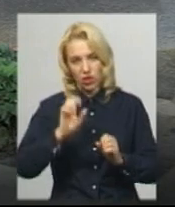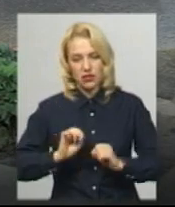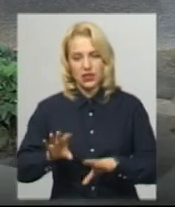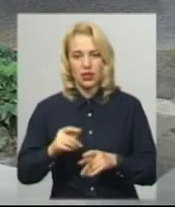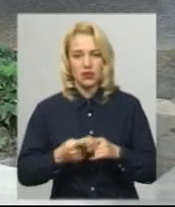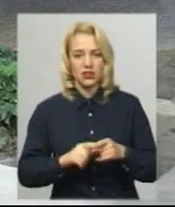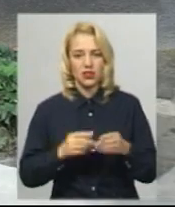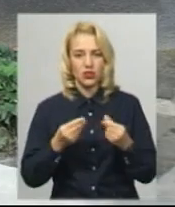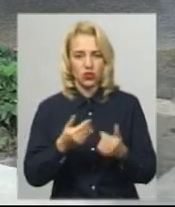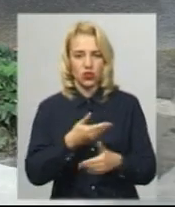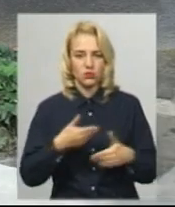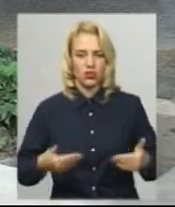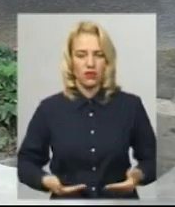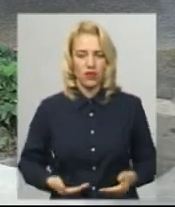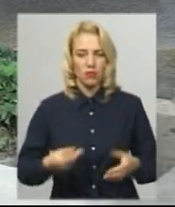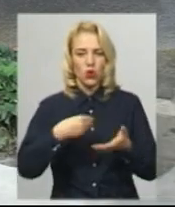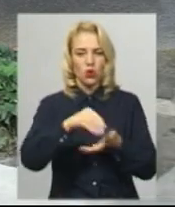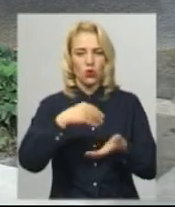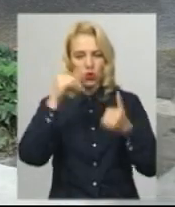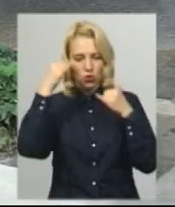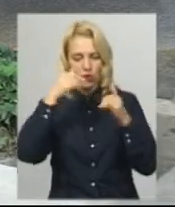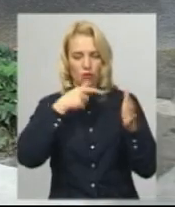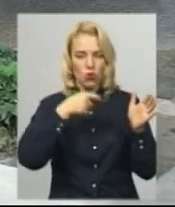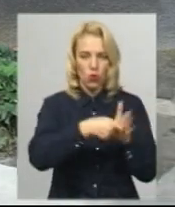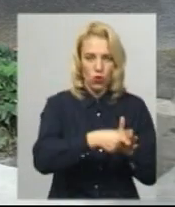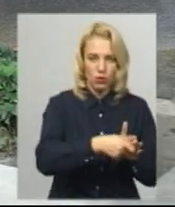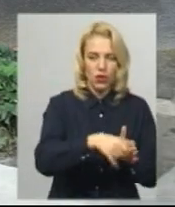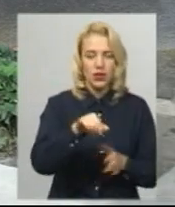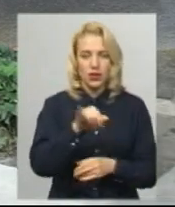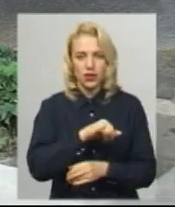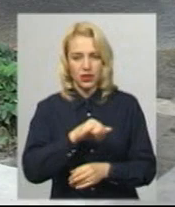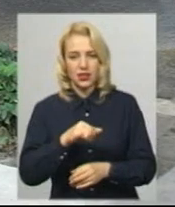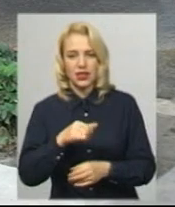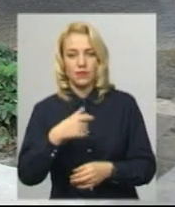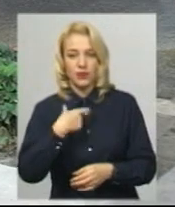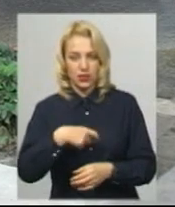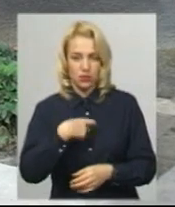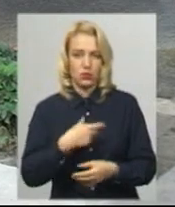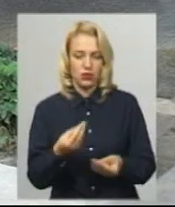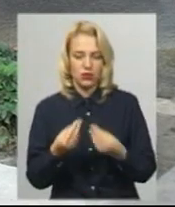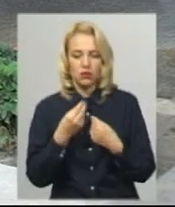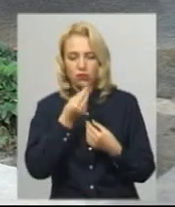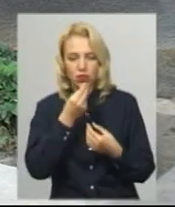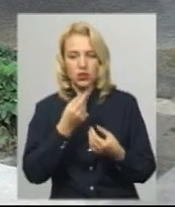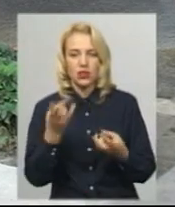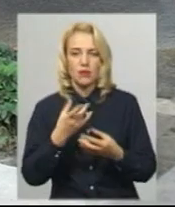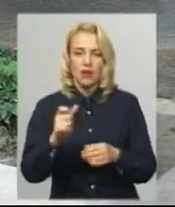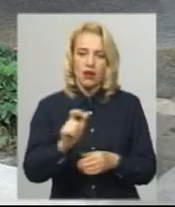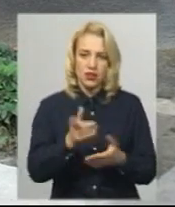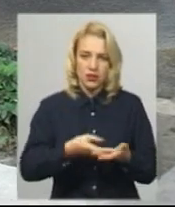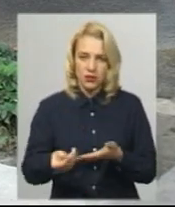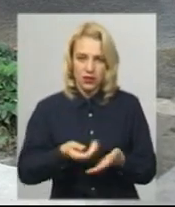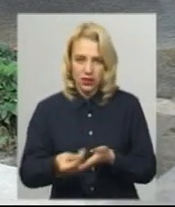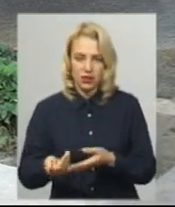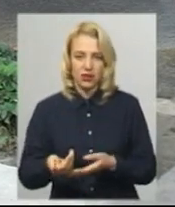гроші ми живемо. Купуємо коровам, курми купуємо, і самі проживаємо, бо треба і газу платити,